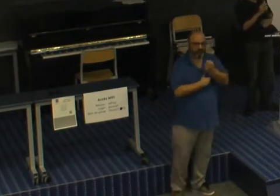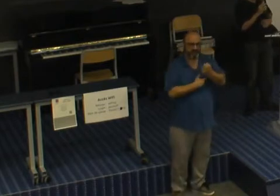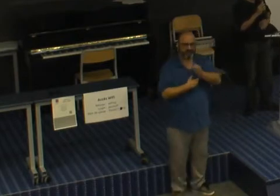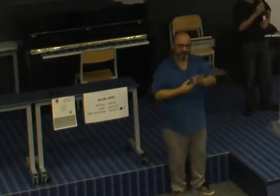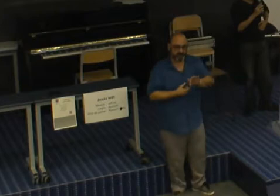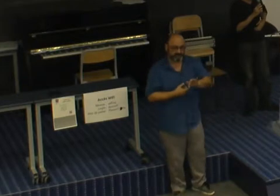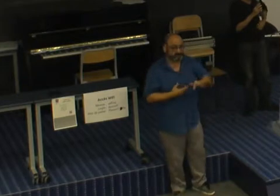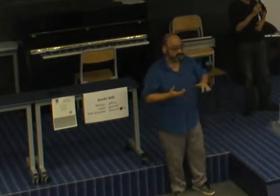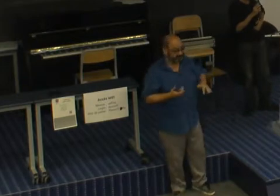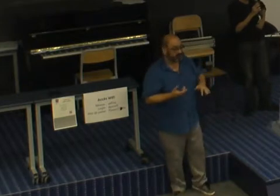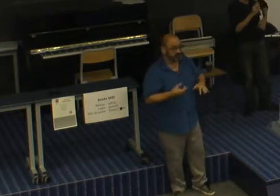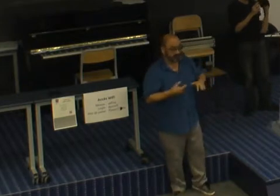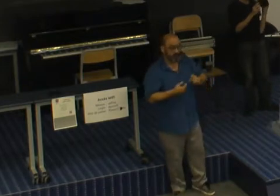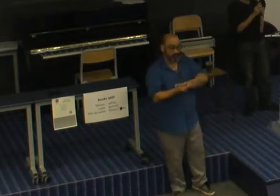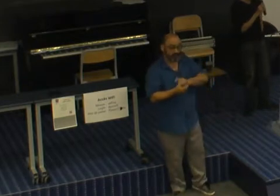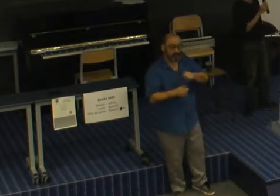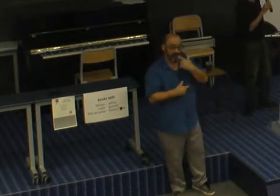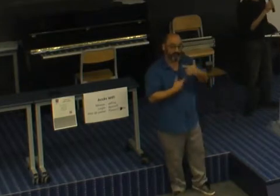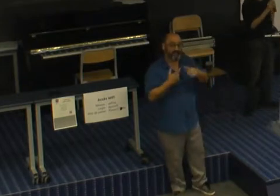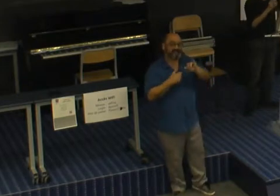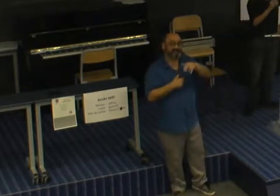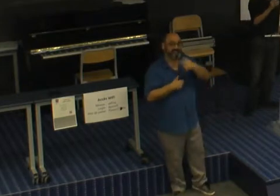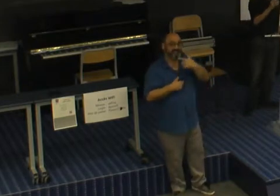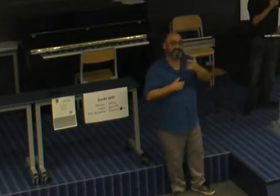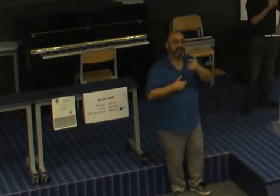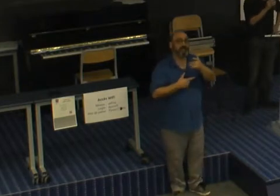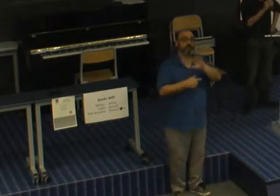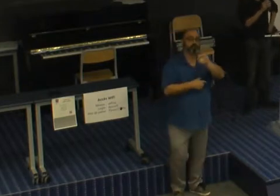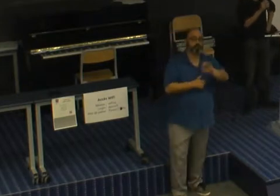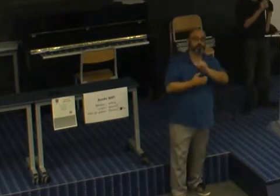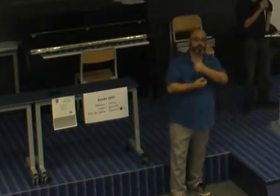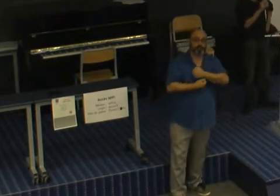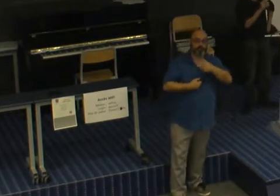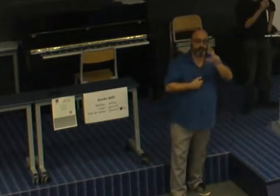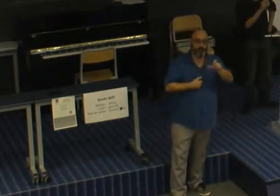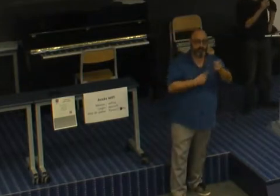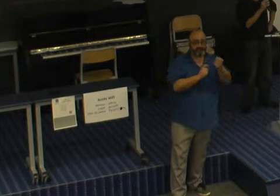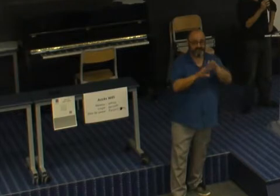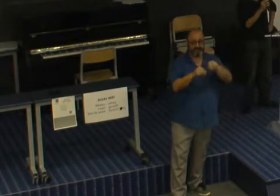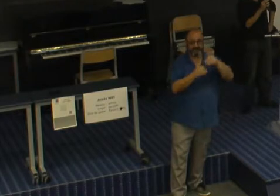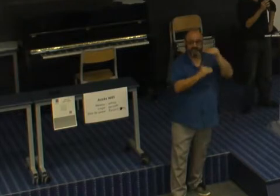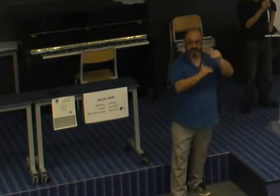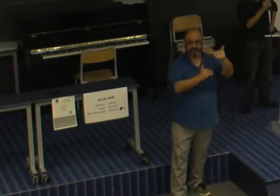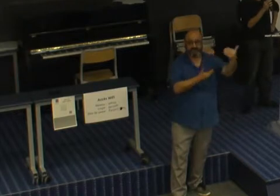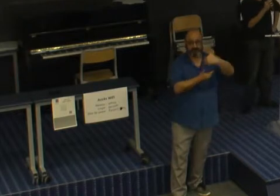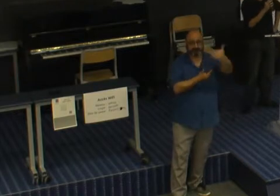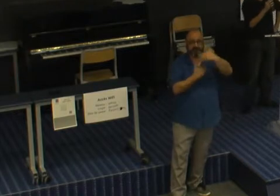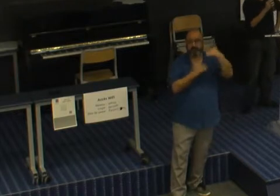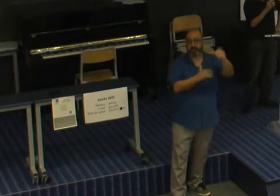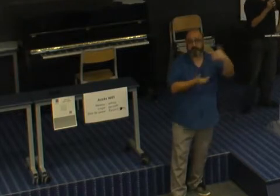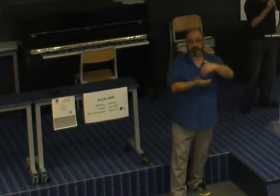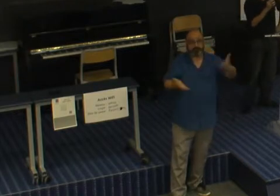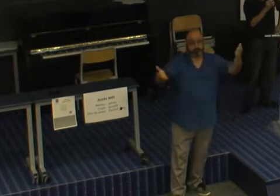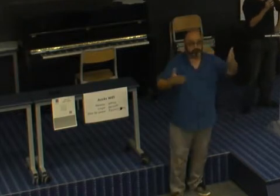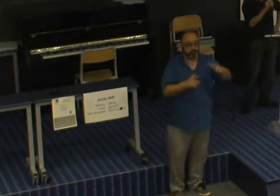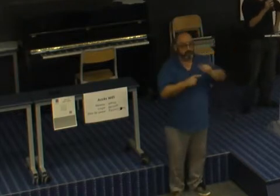parlants. C'est que le taux de chômage chez les jeunes nés de parents immigrés, donc ça veut dire de toute partie du monde, que ça peut être intra-européen,